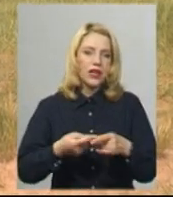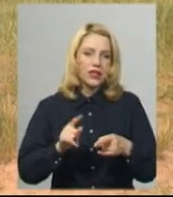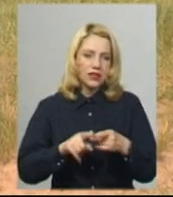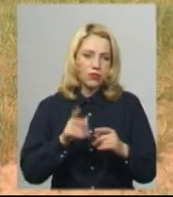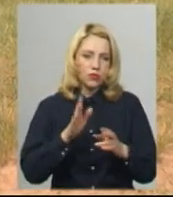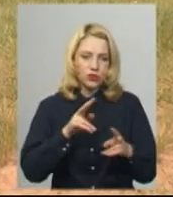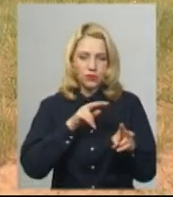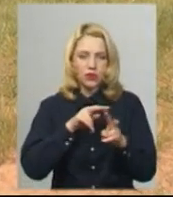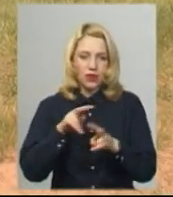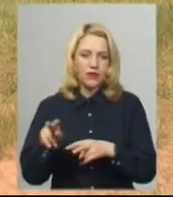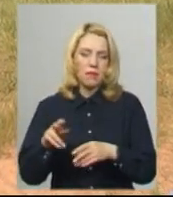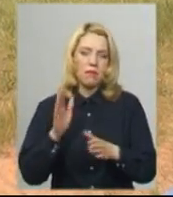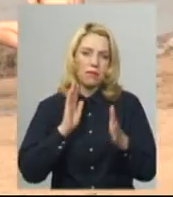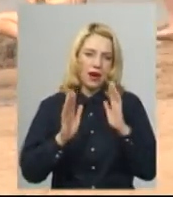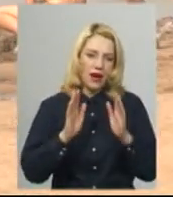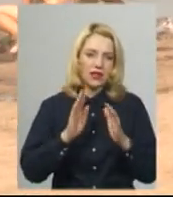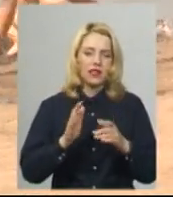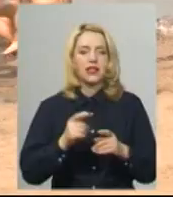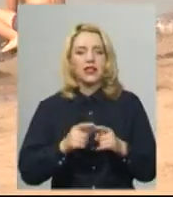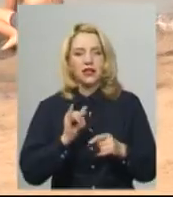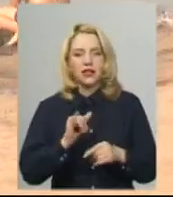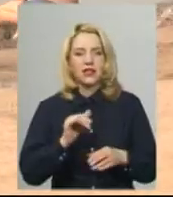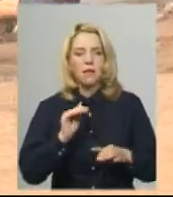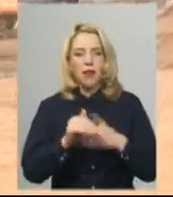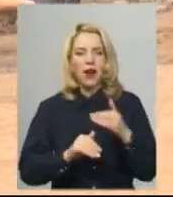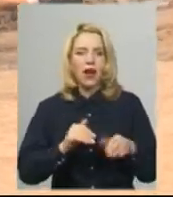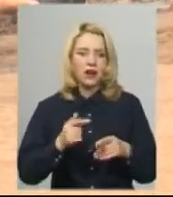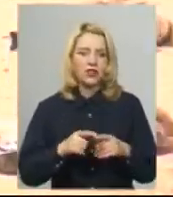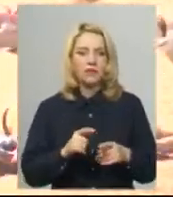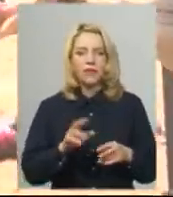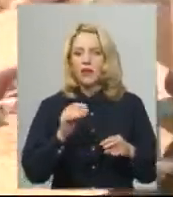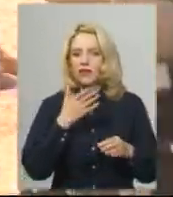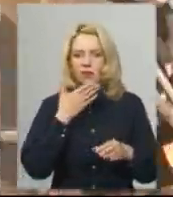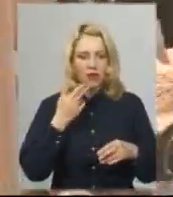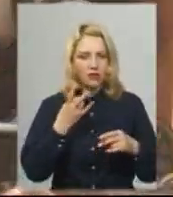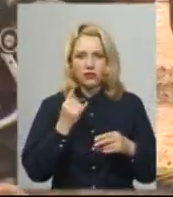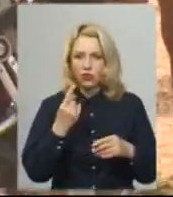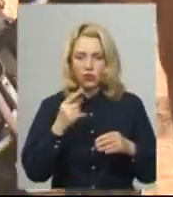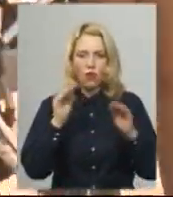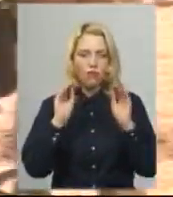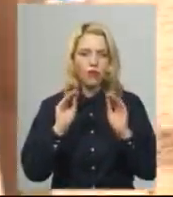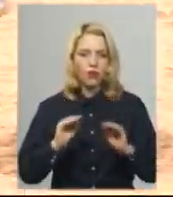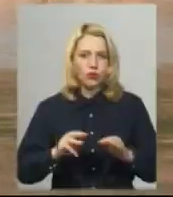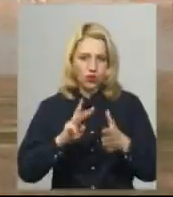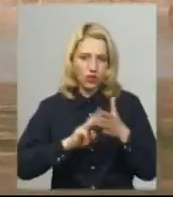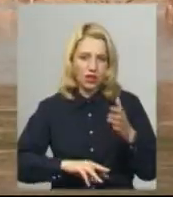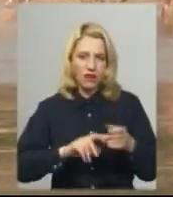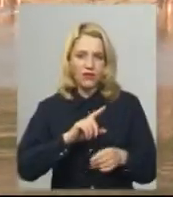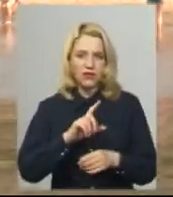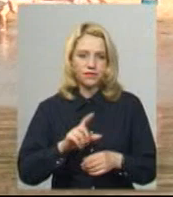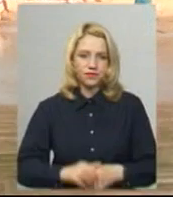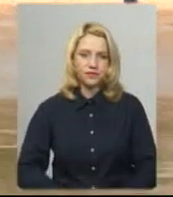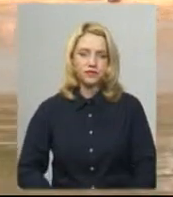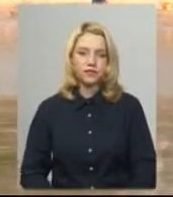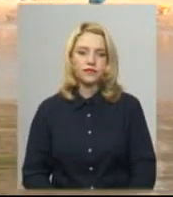патрулювання парків, скверів і пляжів. Додає, на пляжі протоколів за порушення ще не складали. Леся Боровець, Віктор Кривий. Новини на